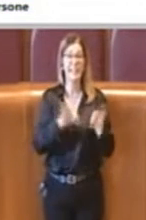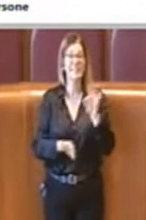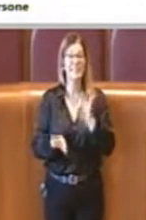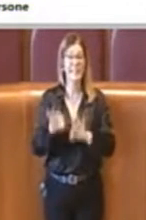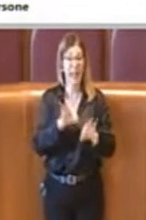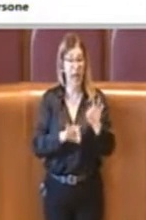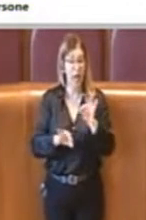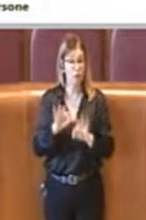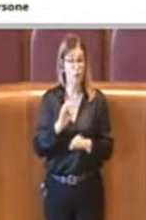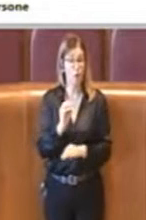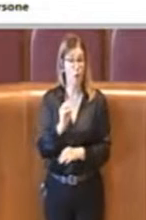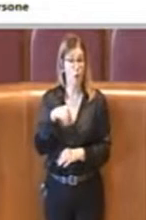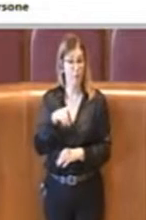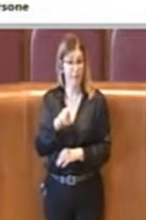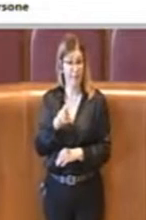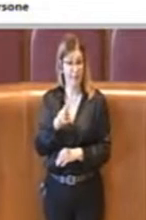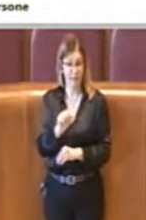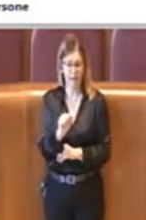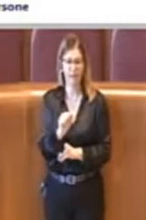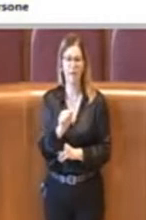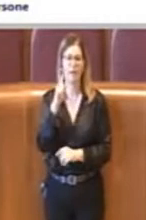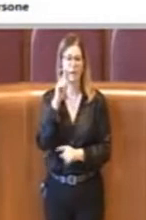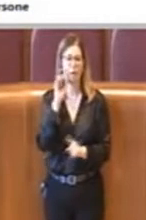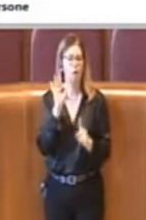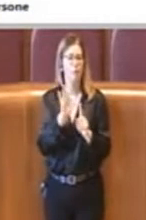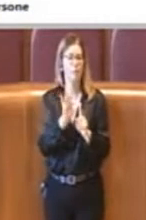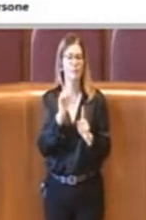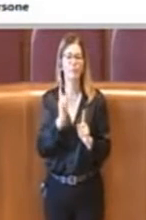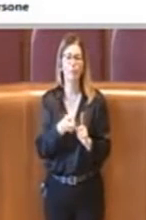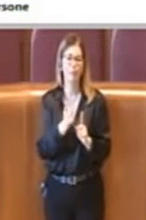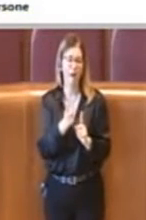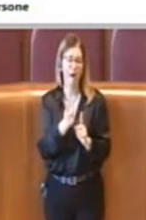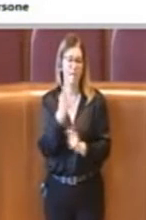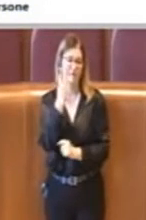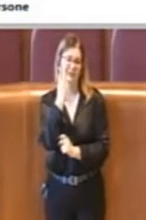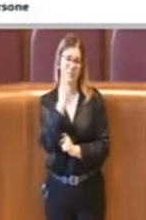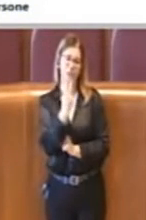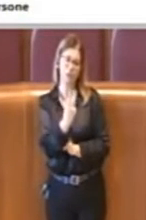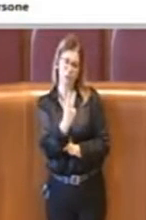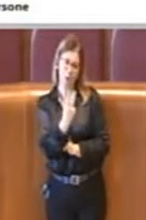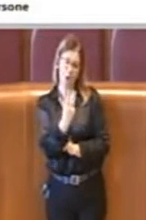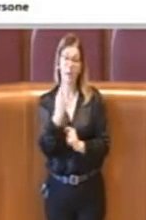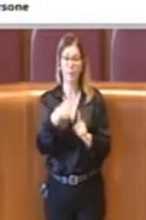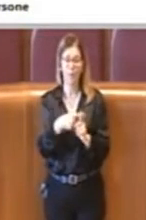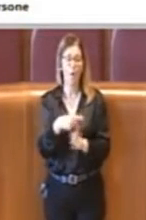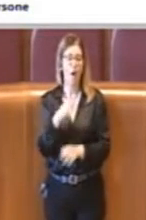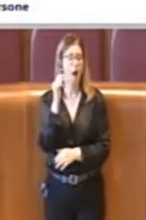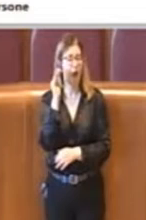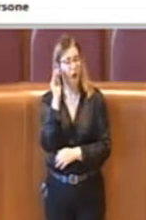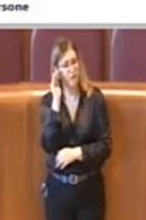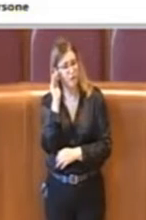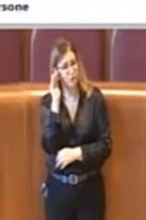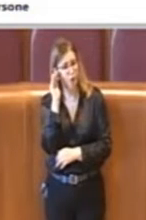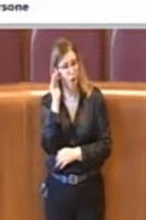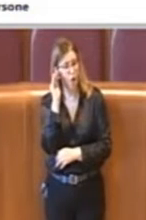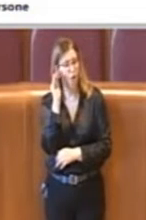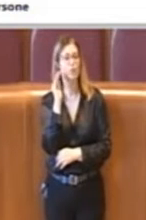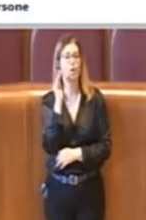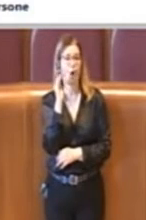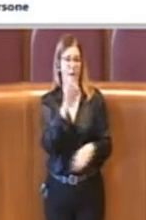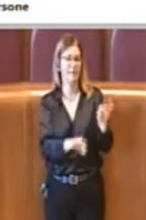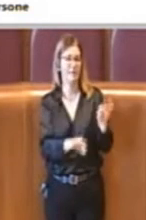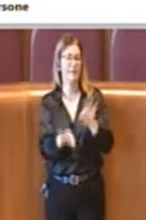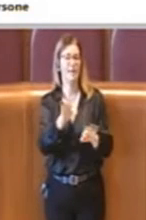'opera hanno come fine quello della visione, oltre che quello dell'ascolto e delle rappresentazioni liriche e quant'altro.